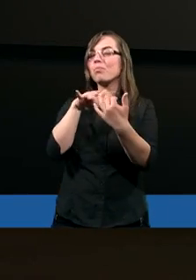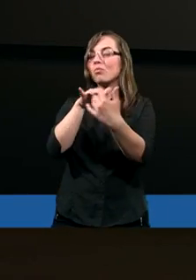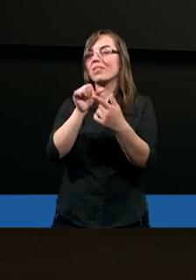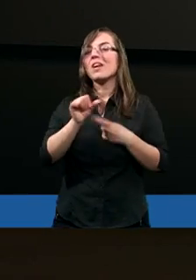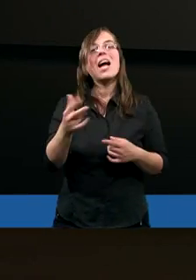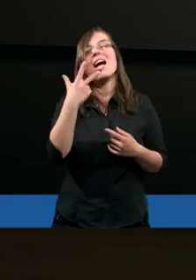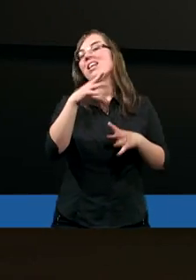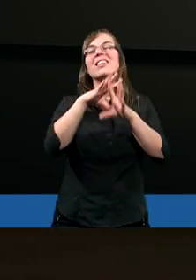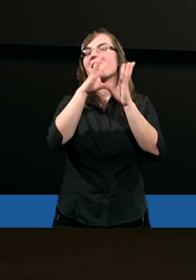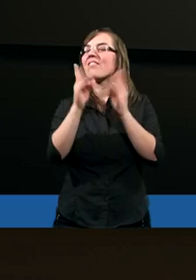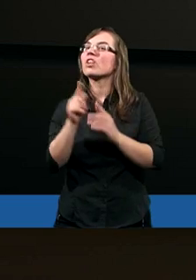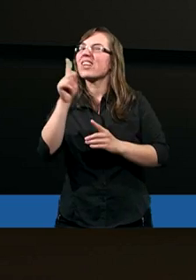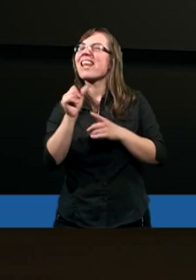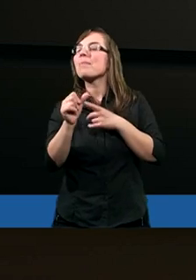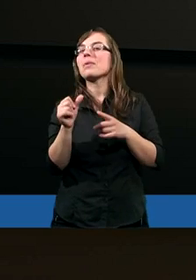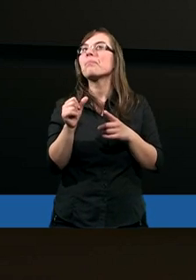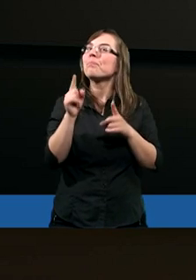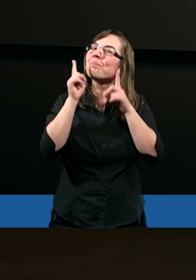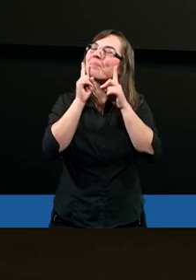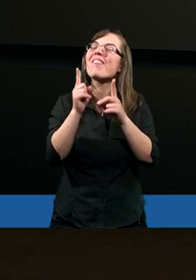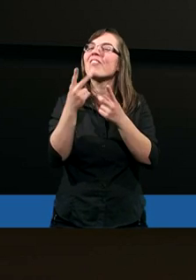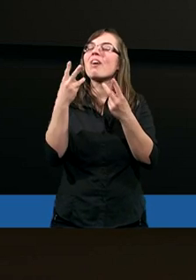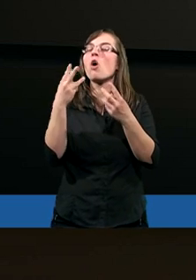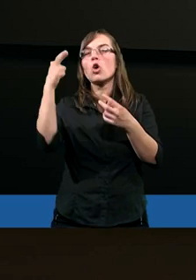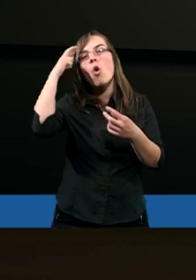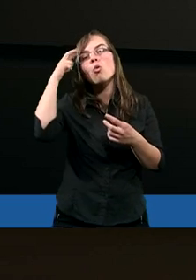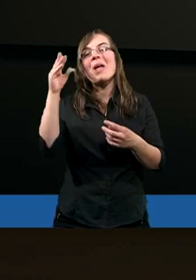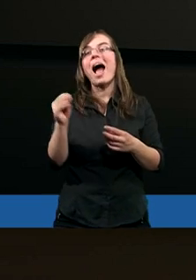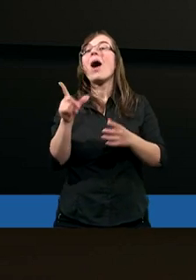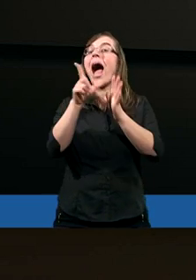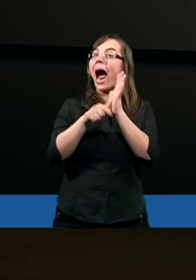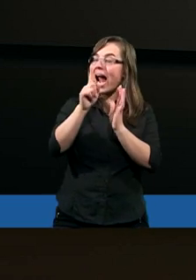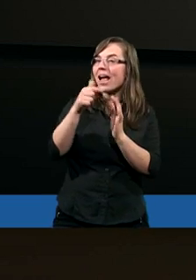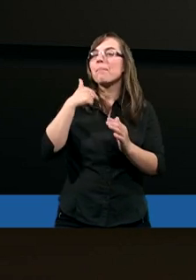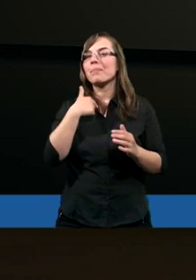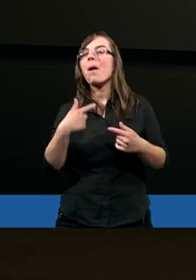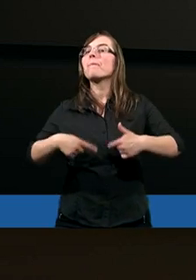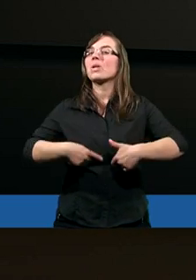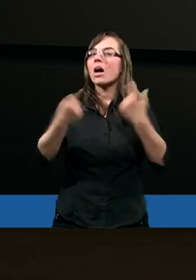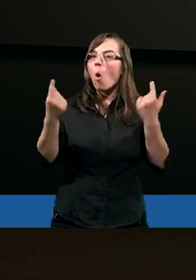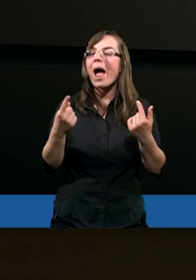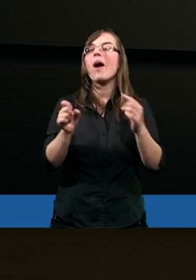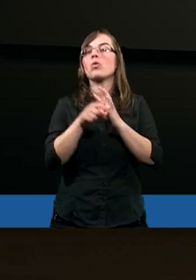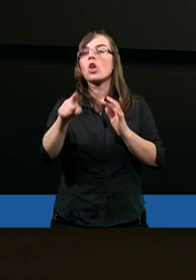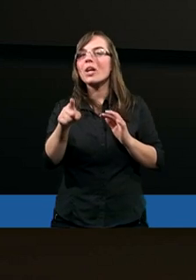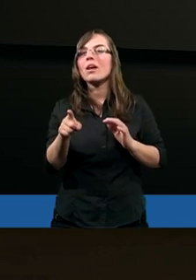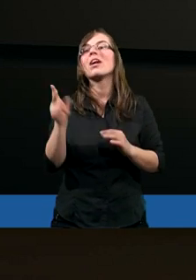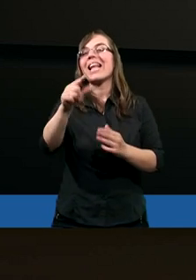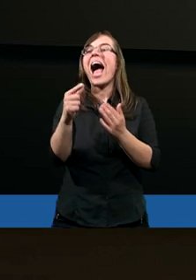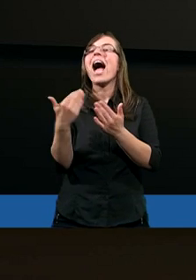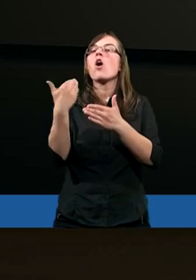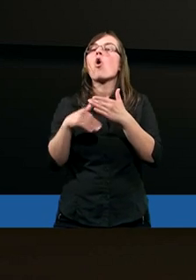nie wszystko było dla mnie takie oczywiste, ale co mnie przekonało, to ta